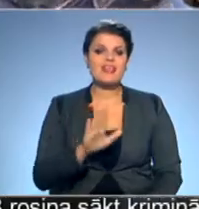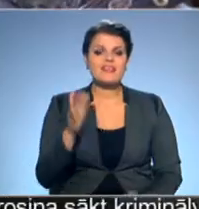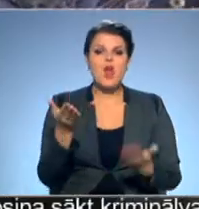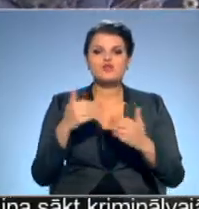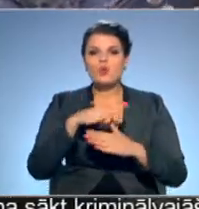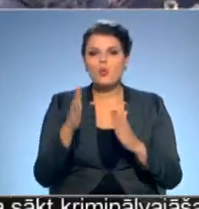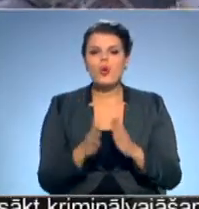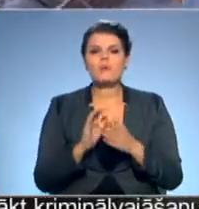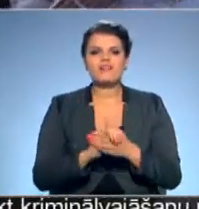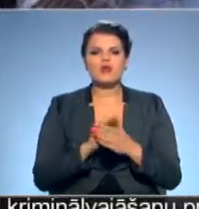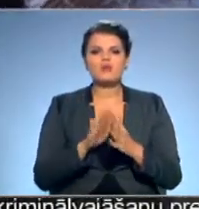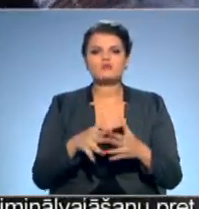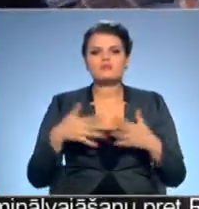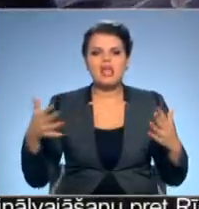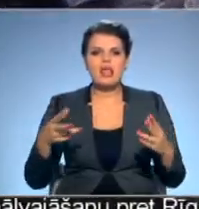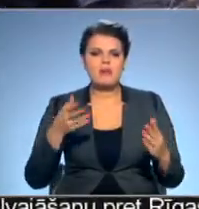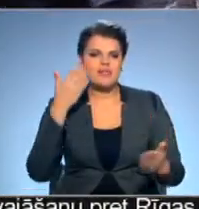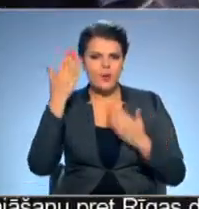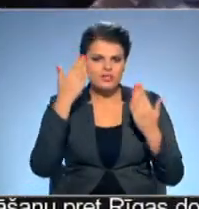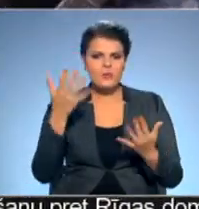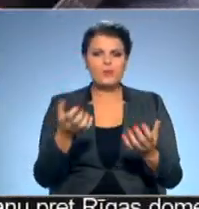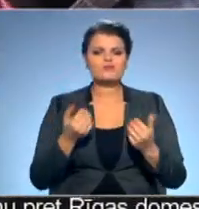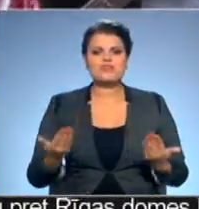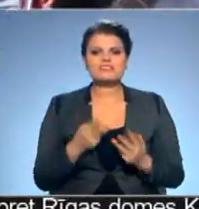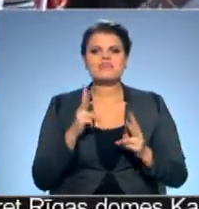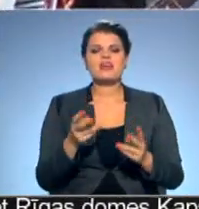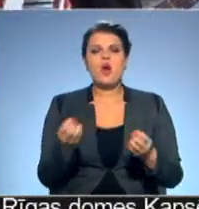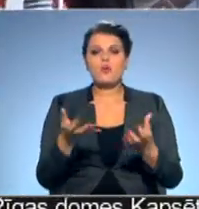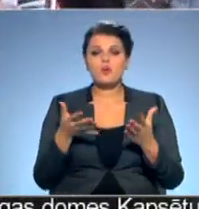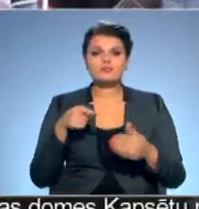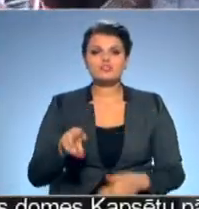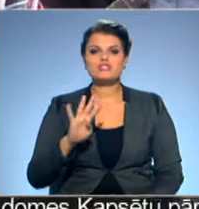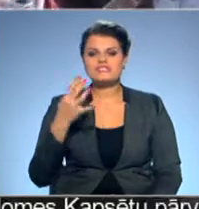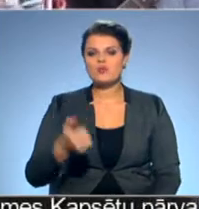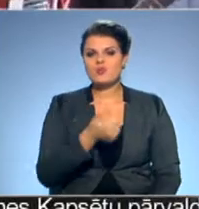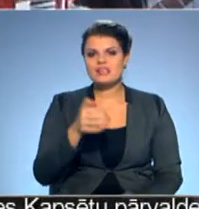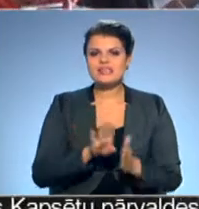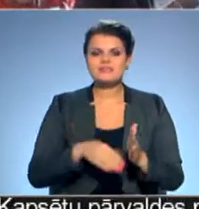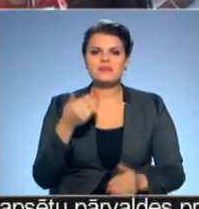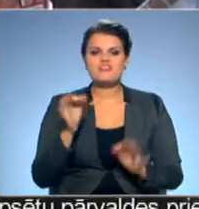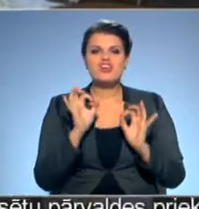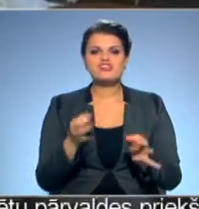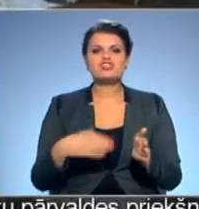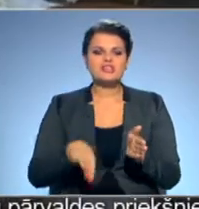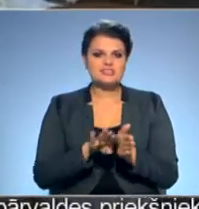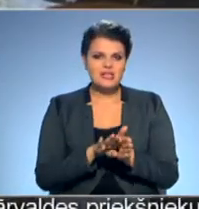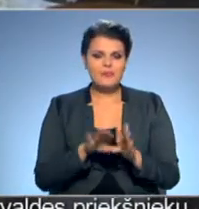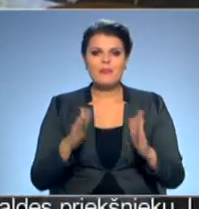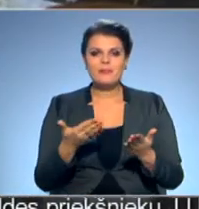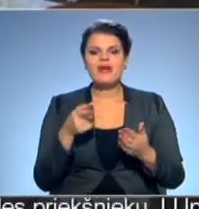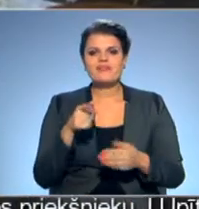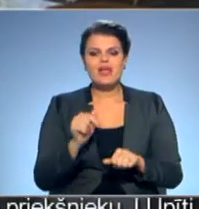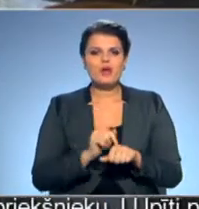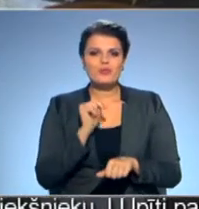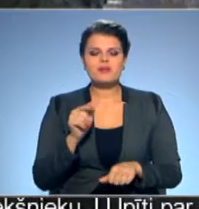kopā draugus uz pamatīgām lustēm, uztverot dzīvi kā košumu. Šis ir ceturtais gads bez viņa tiešās klātbūtnes. Taču tā